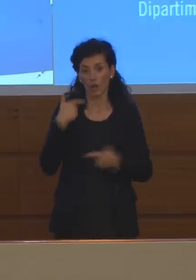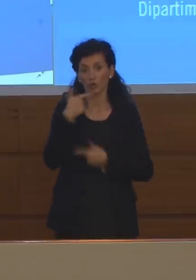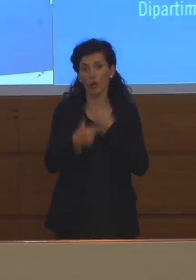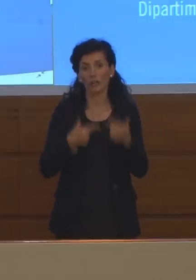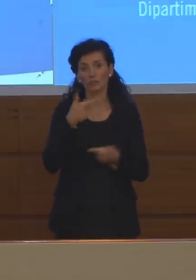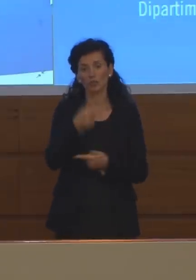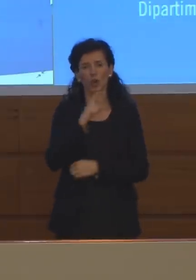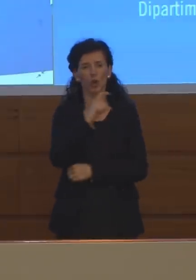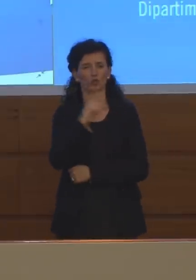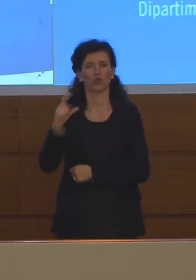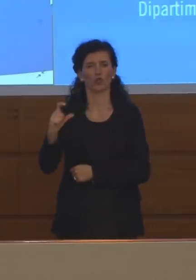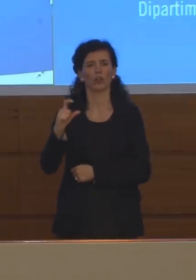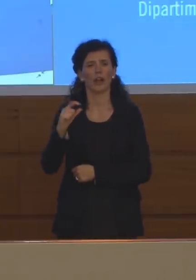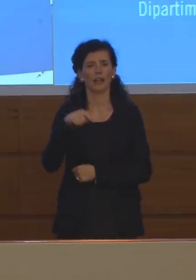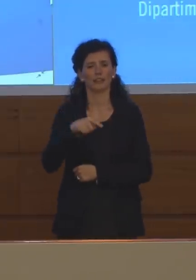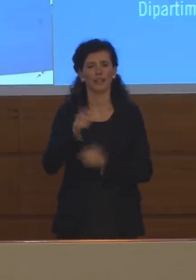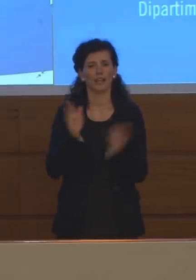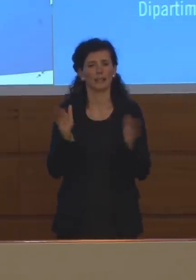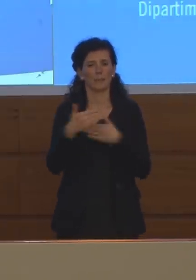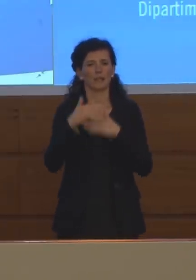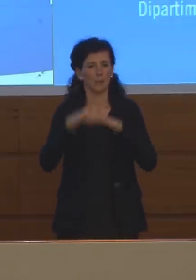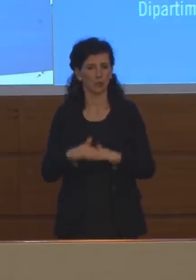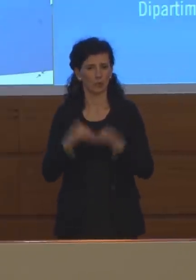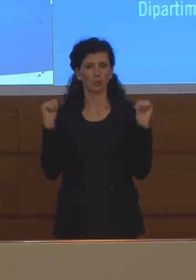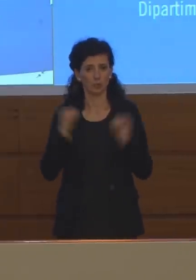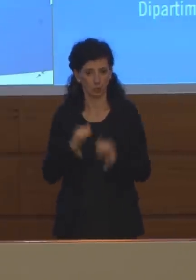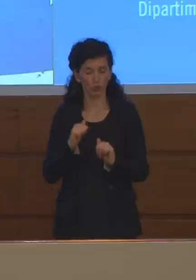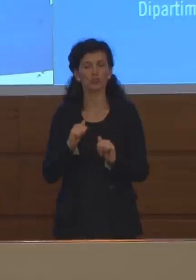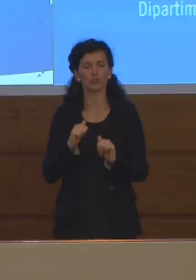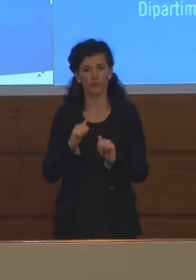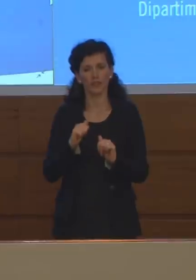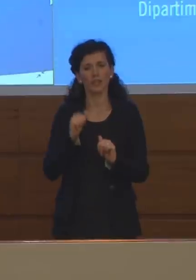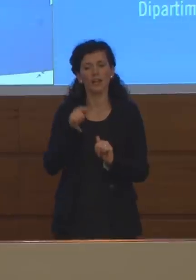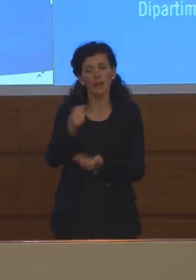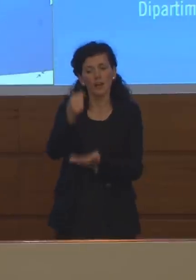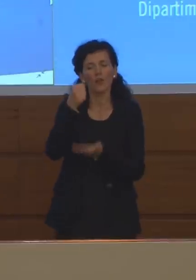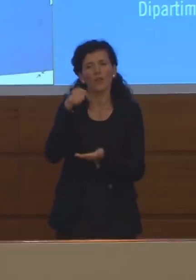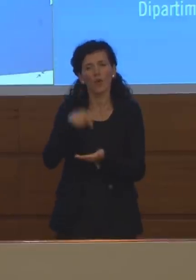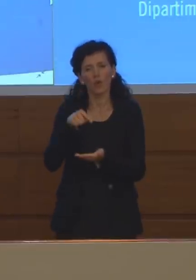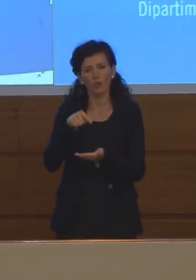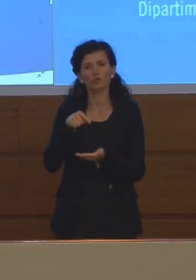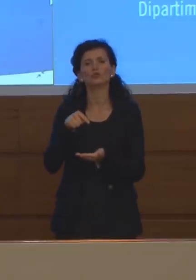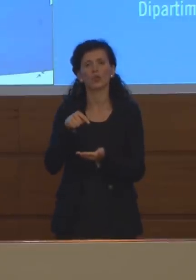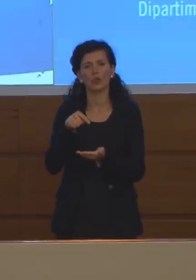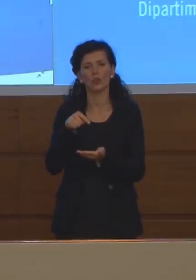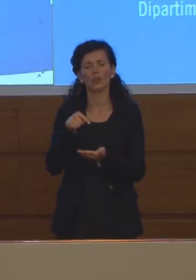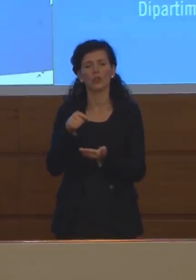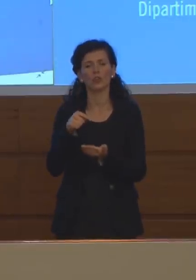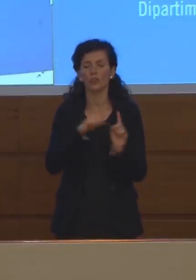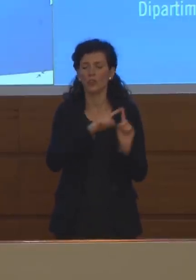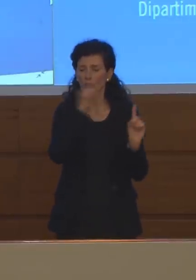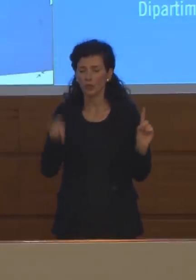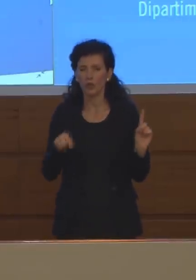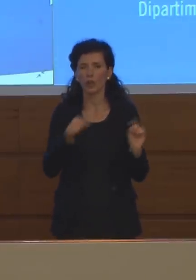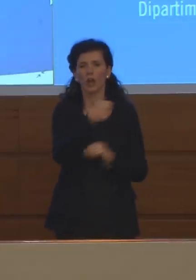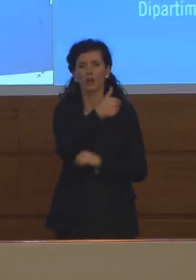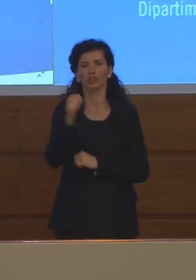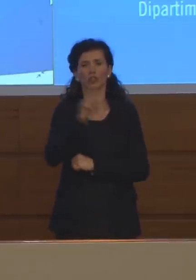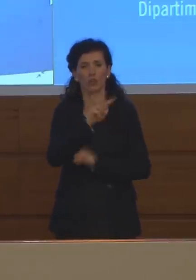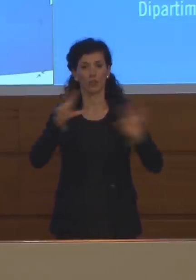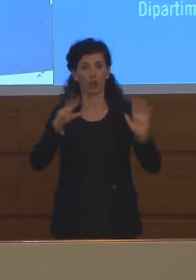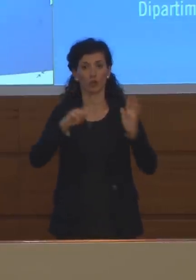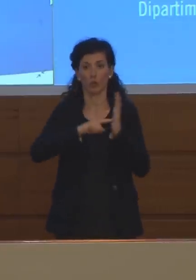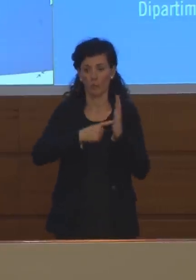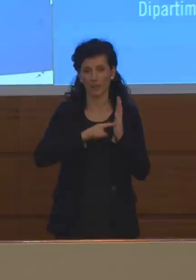del Dipartimento destinato alle donazioni, ad oggi abbiamo raccolto 128